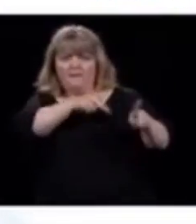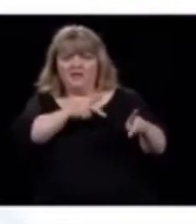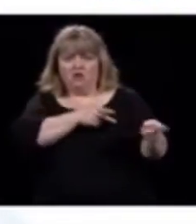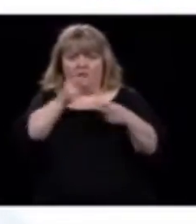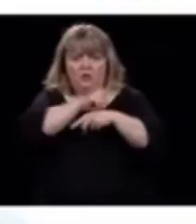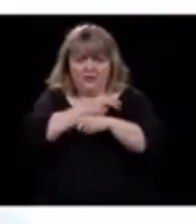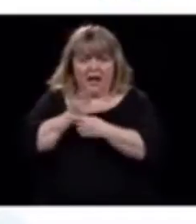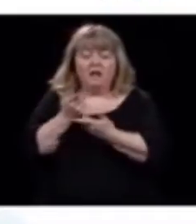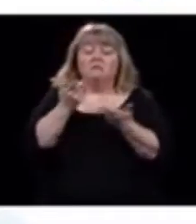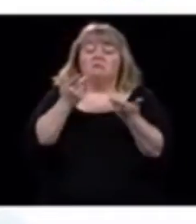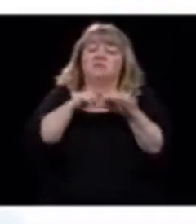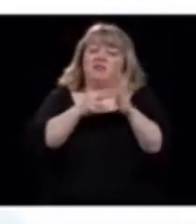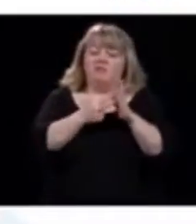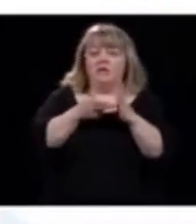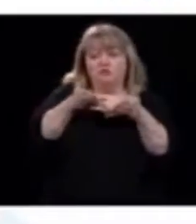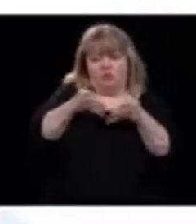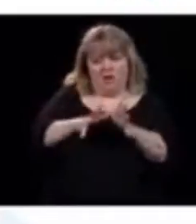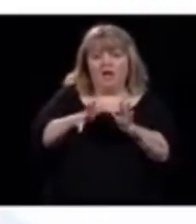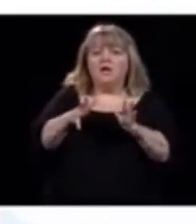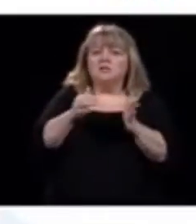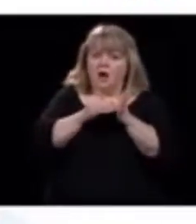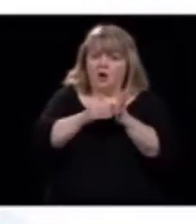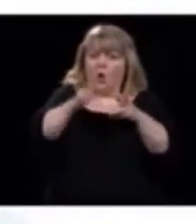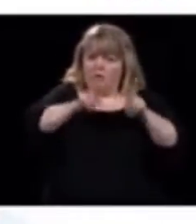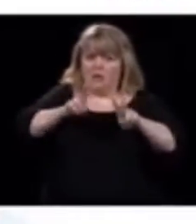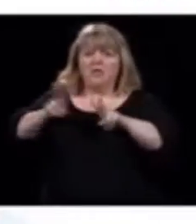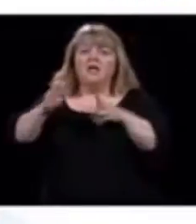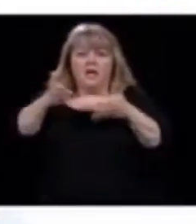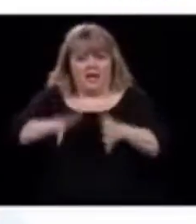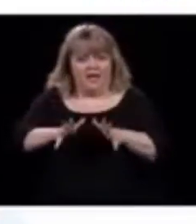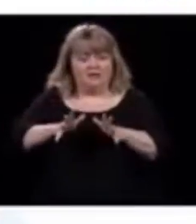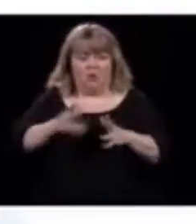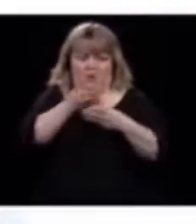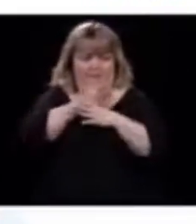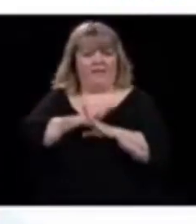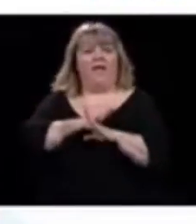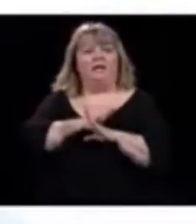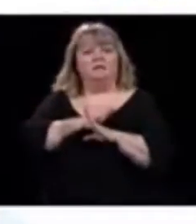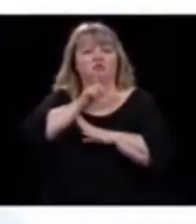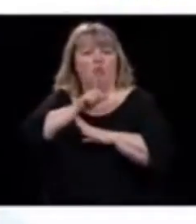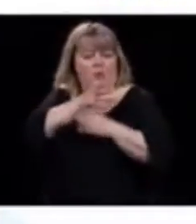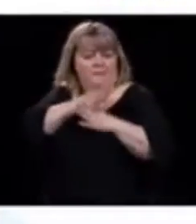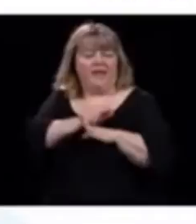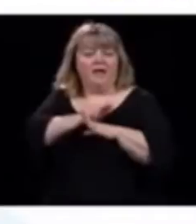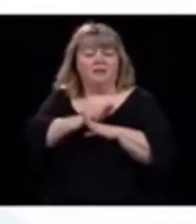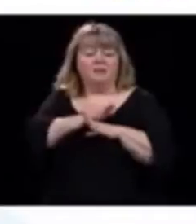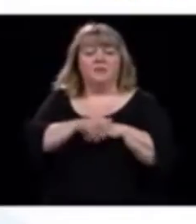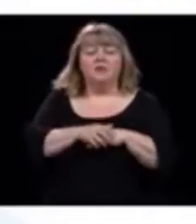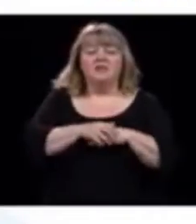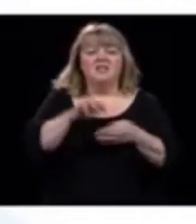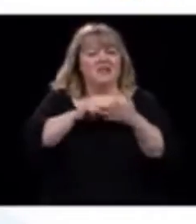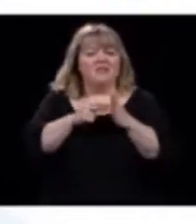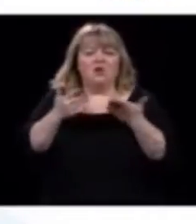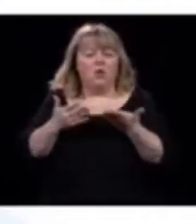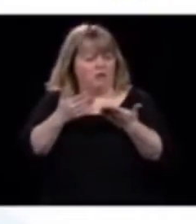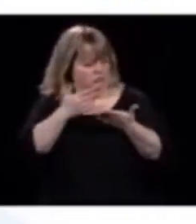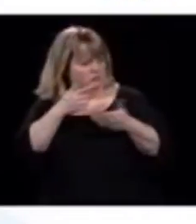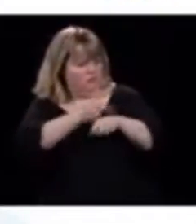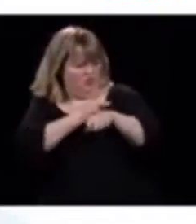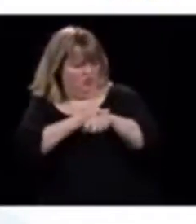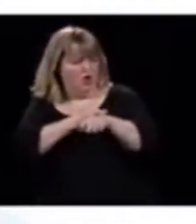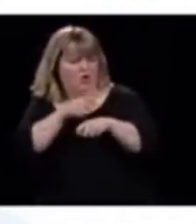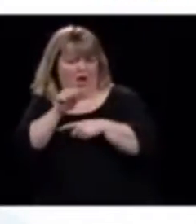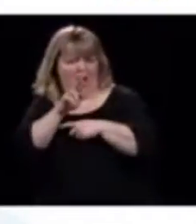une marge et on est prêt au pire. Et ce que ça veut dire, en tout cas selon le docteur Rouda, c'est que nos mesures